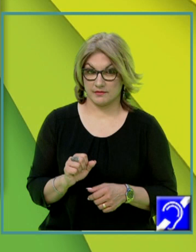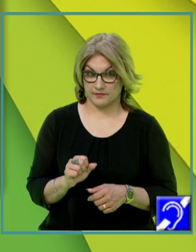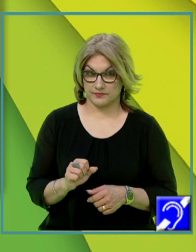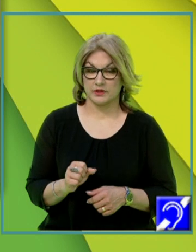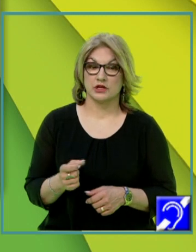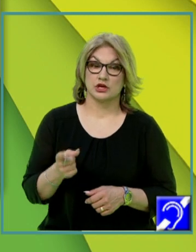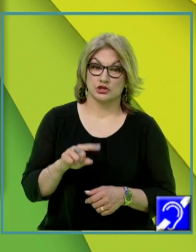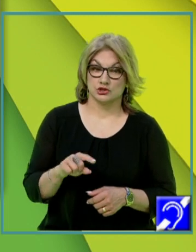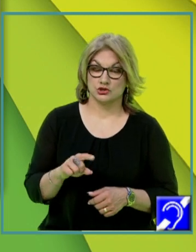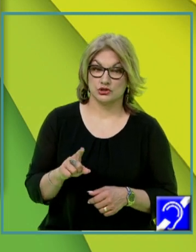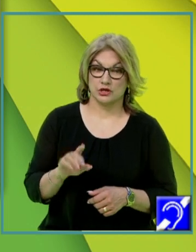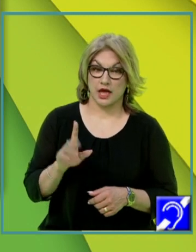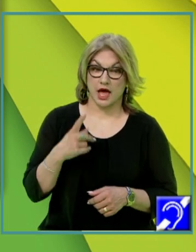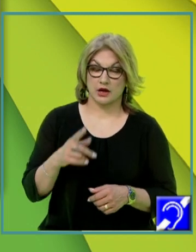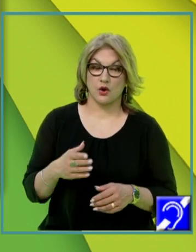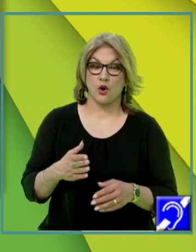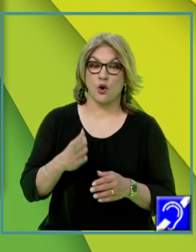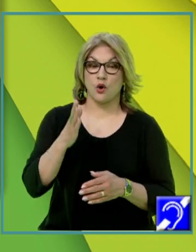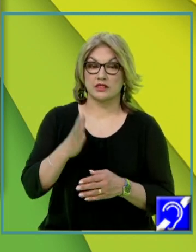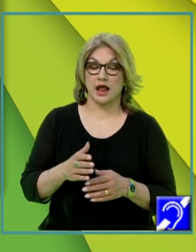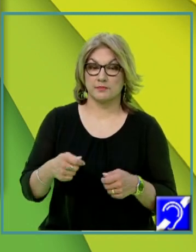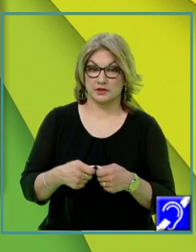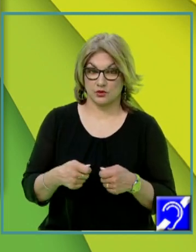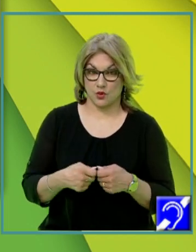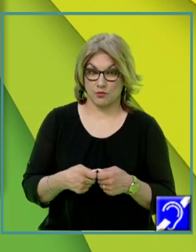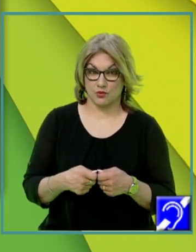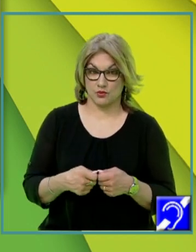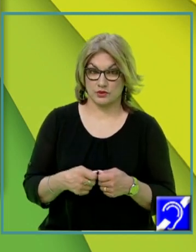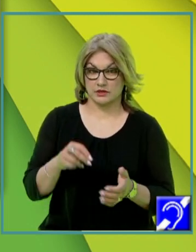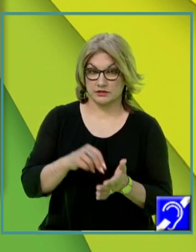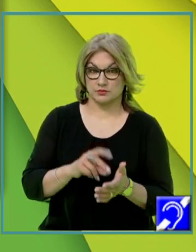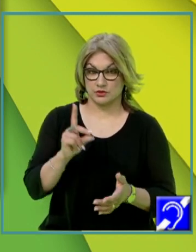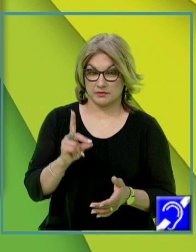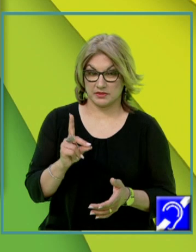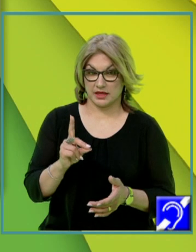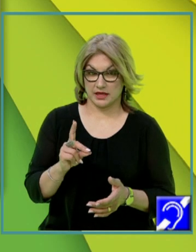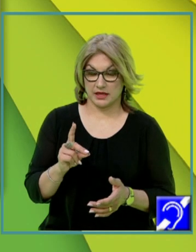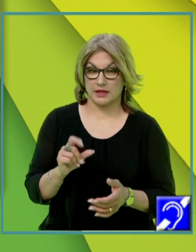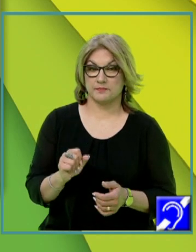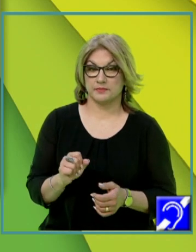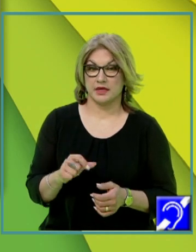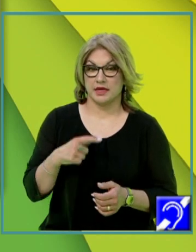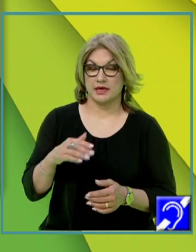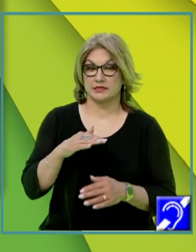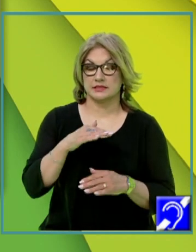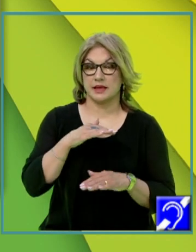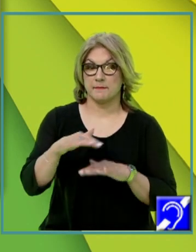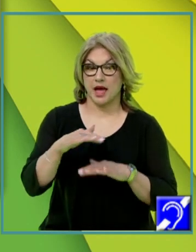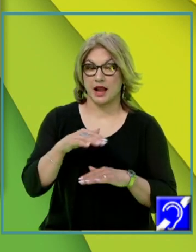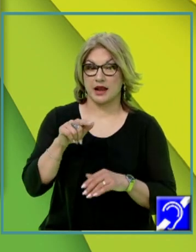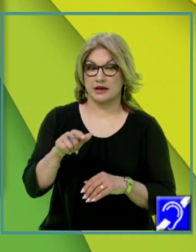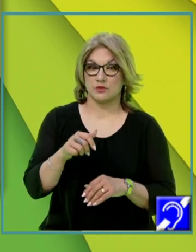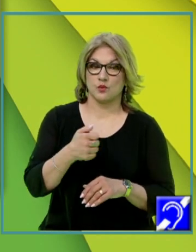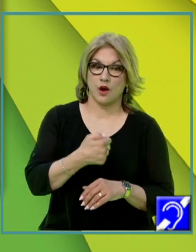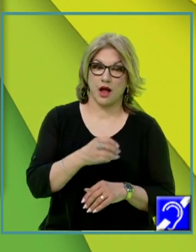și atunci vor avea o dreaptă comună și dreapta comună să o notăm cu D mic ea va fi paralelă atât cu AB